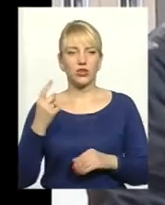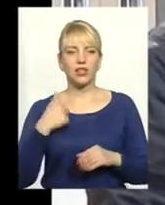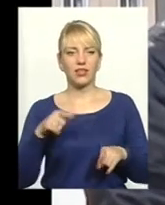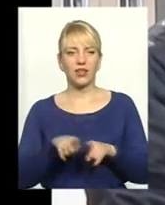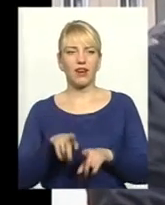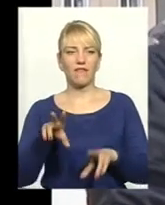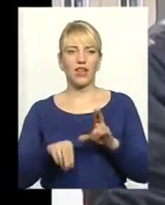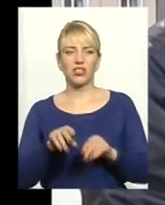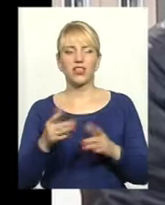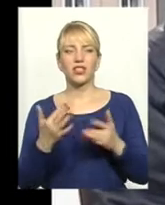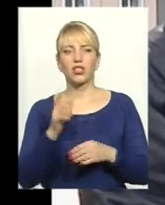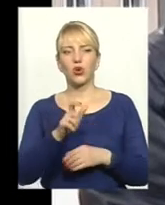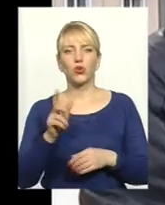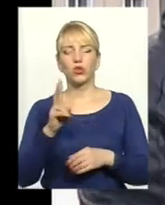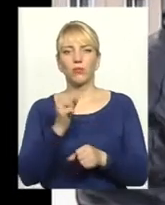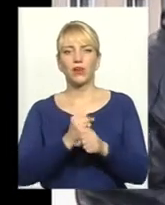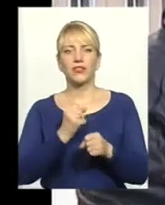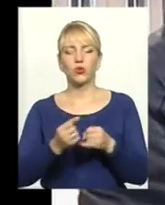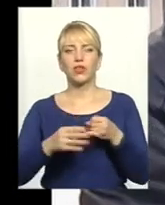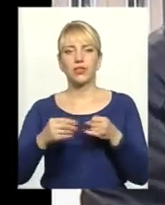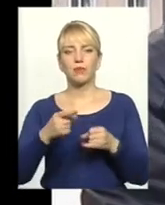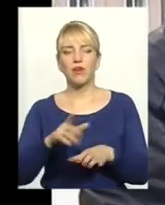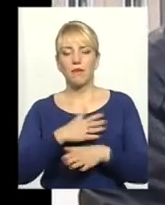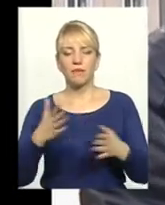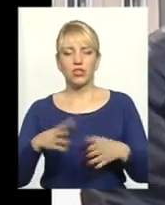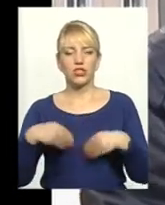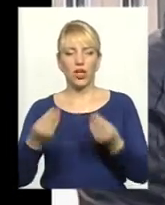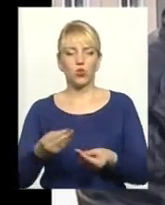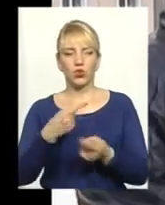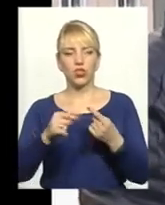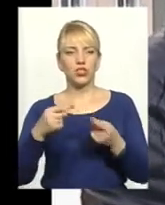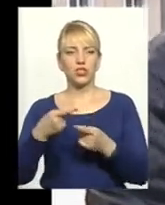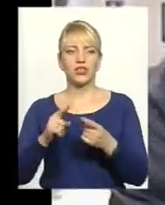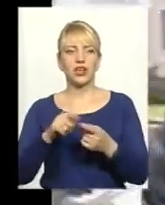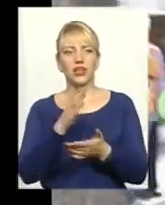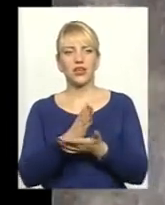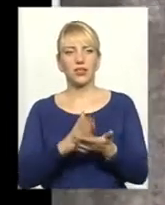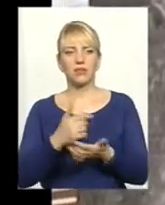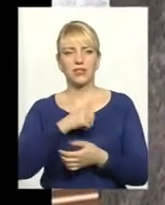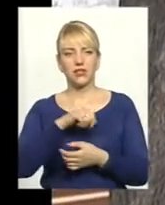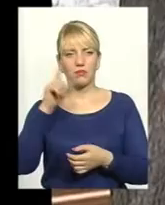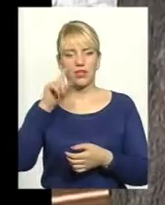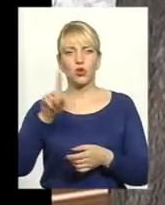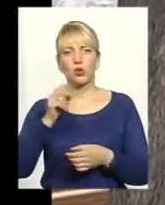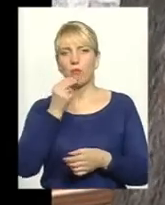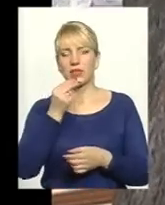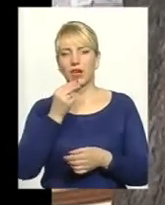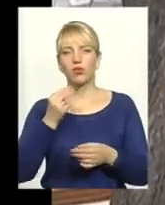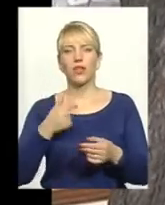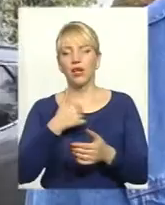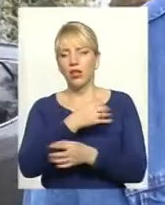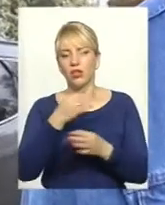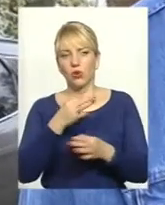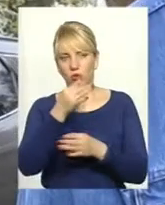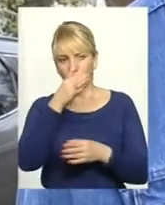вважаю. Оскільки люди, які працюють на землі, вони саме більше дають іншим цей хліб. І ми самі знаємо, що без продуктів харчування нам нікуди не